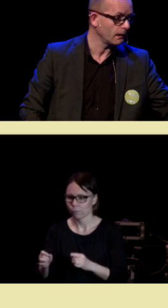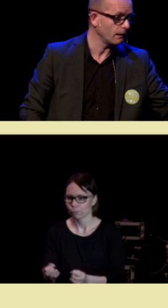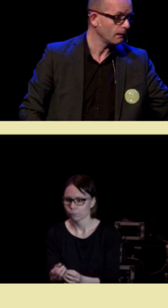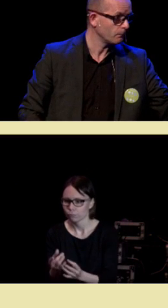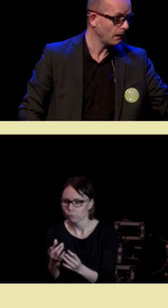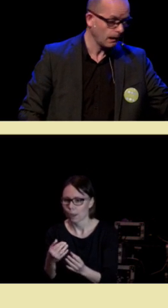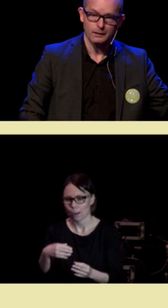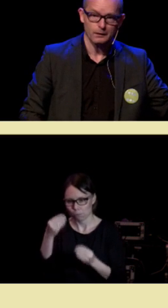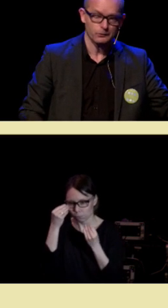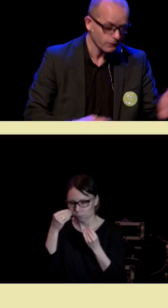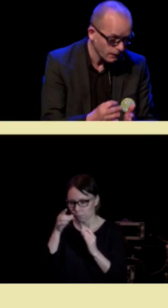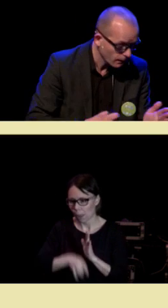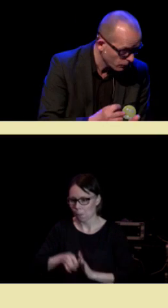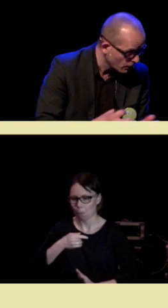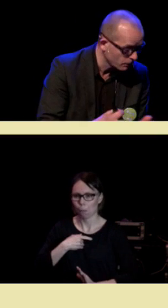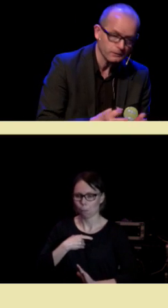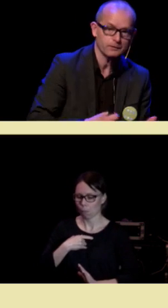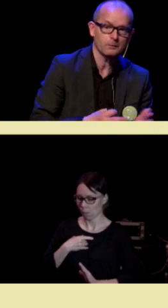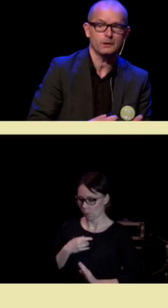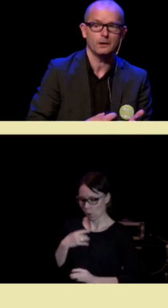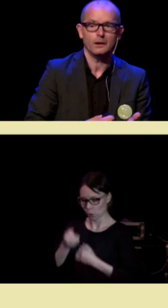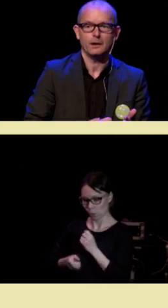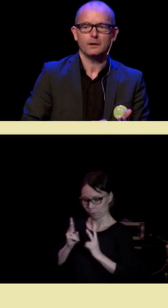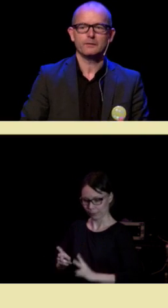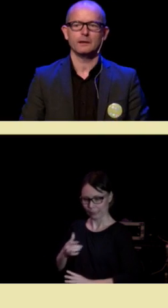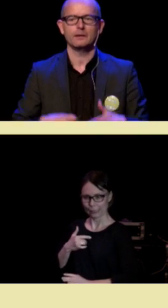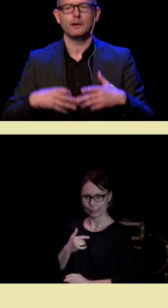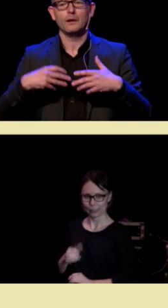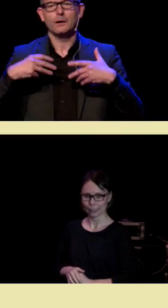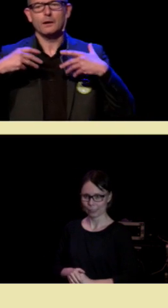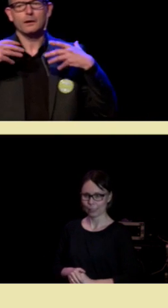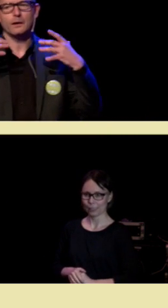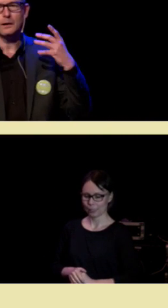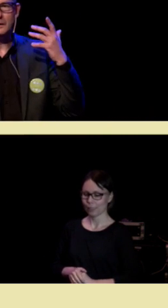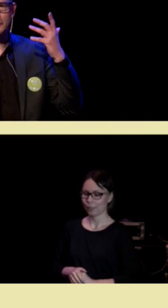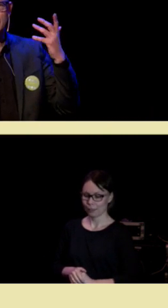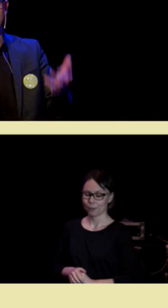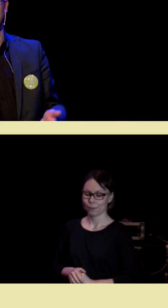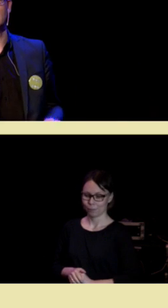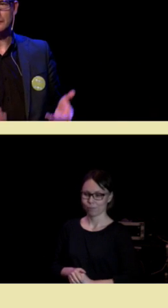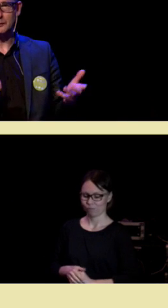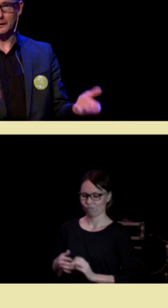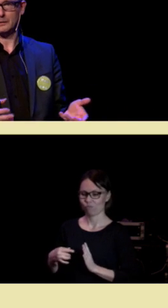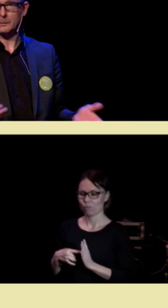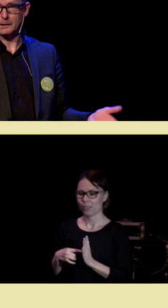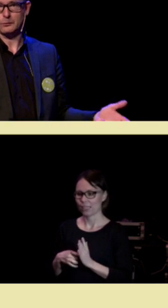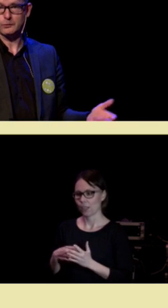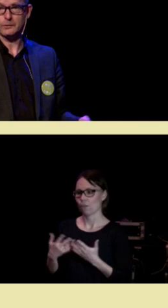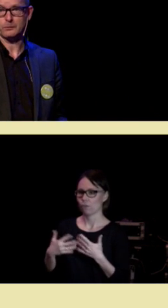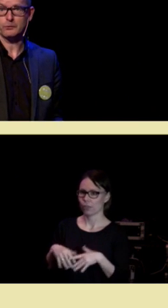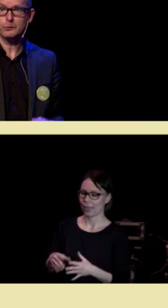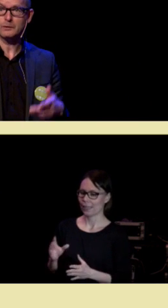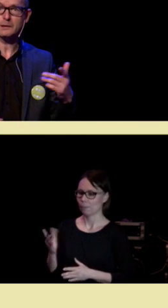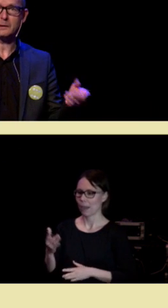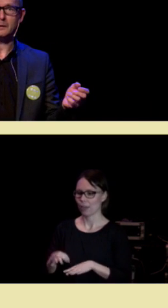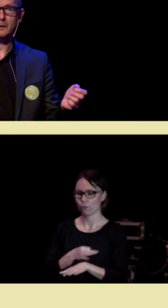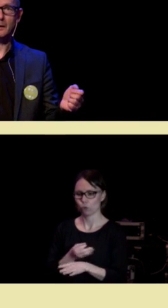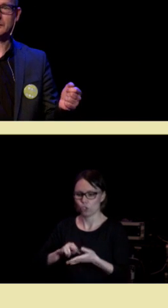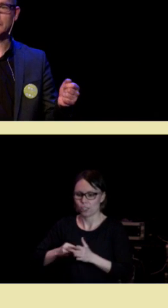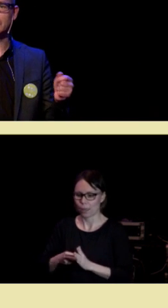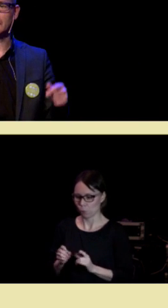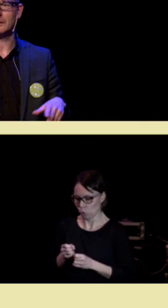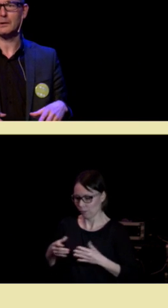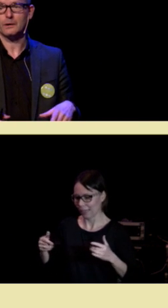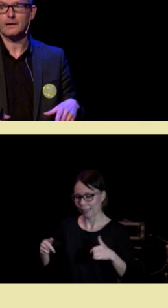lære det med en gang, og så kan jeg gjøre akkurat det samme, den betinger et fungerende speilnevronsystem. Når vi utviklet dette,